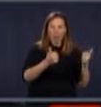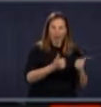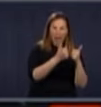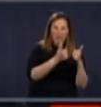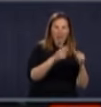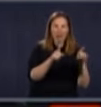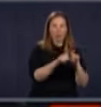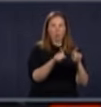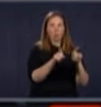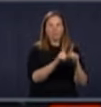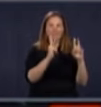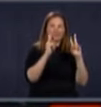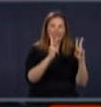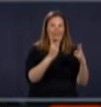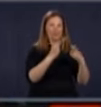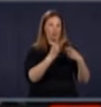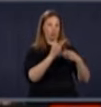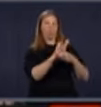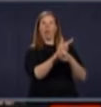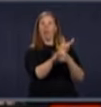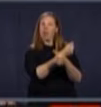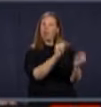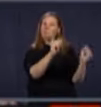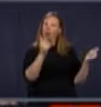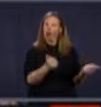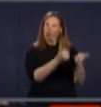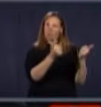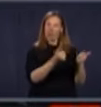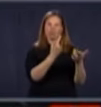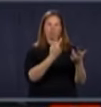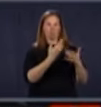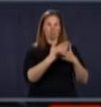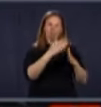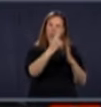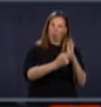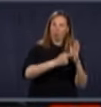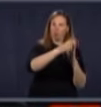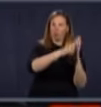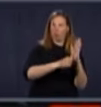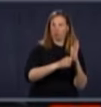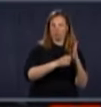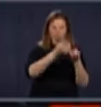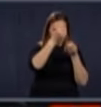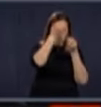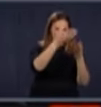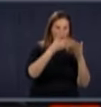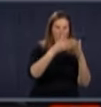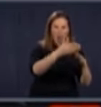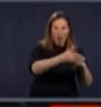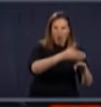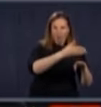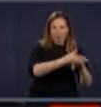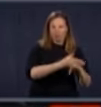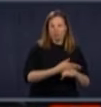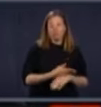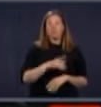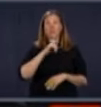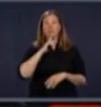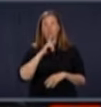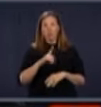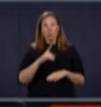évidemment, les lits disponibles, pour reprendre ces activités. Ce sera différent,